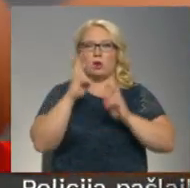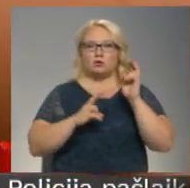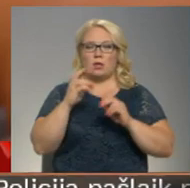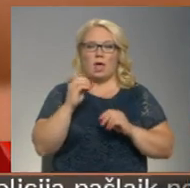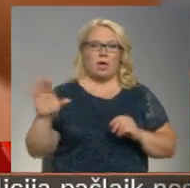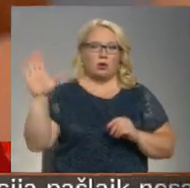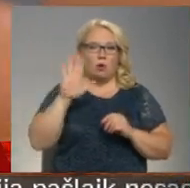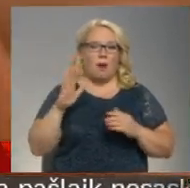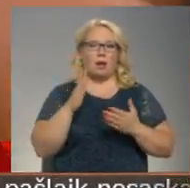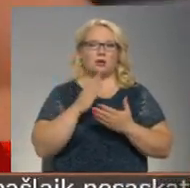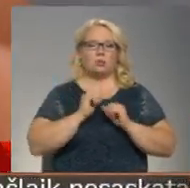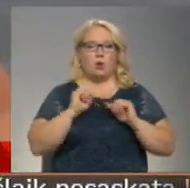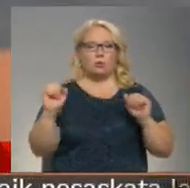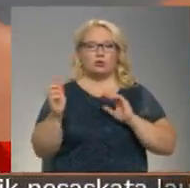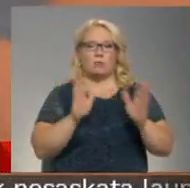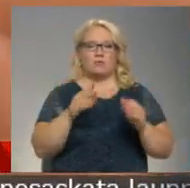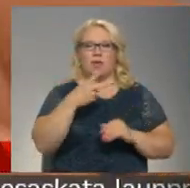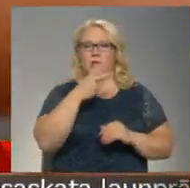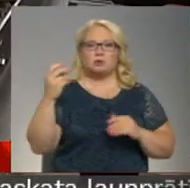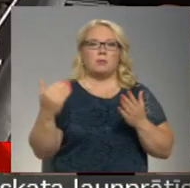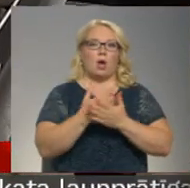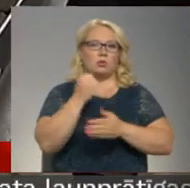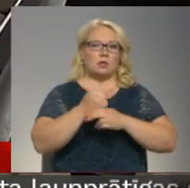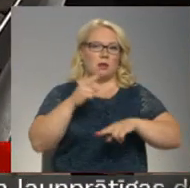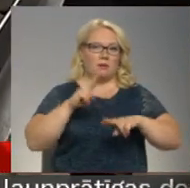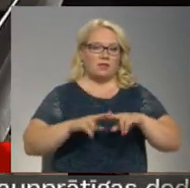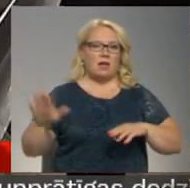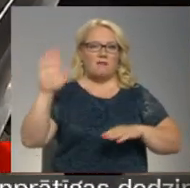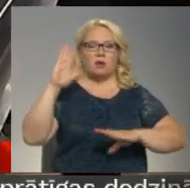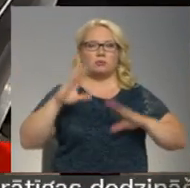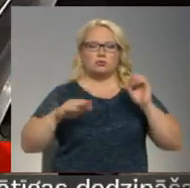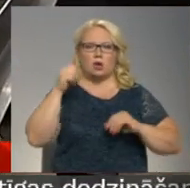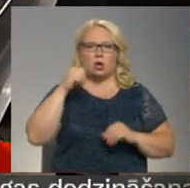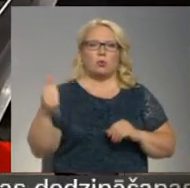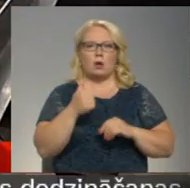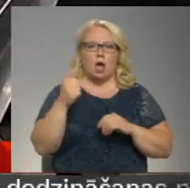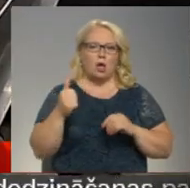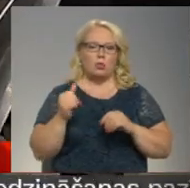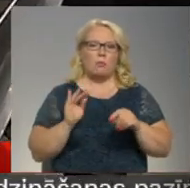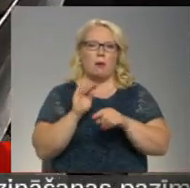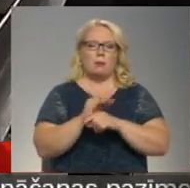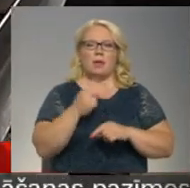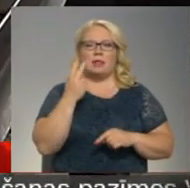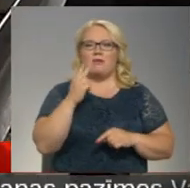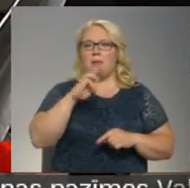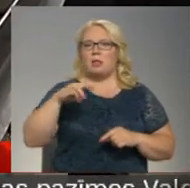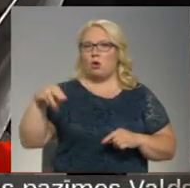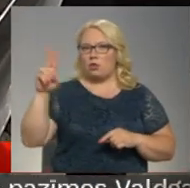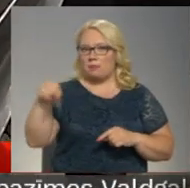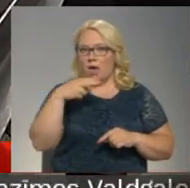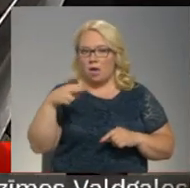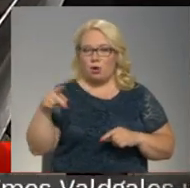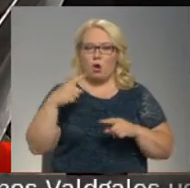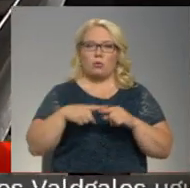Eiropā, kas nodrošināt aptuveni 200 jaunas darba vietas, valsts budžeti tik gadu papildināt par vairāk nekā diviem miljoniem eiro, bet